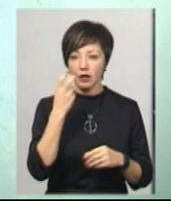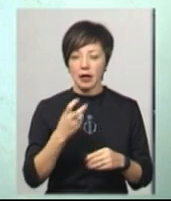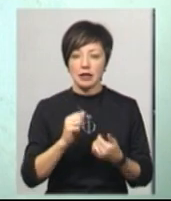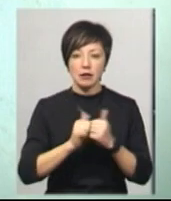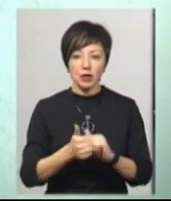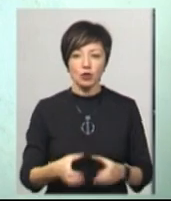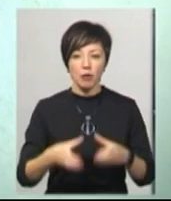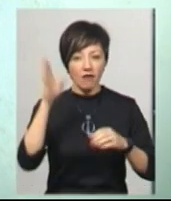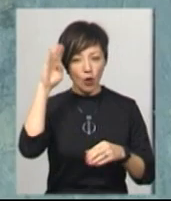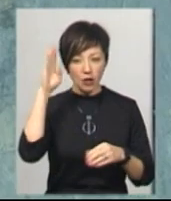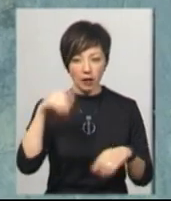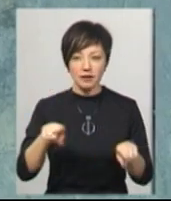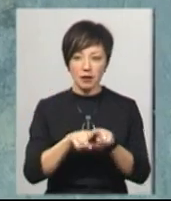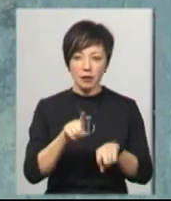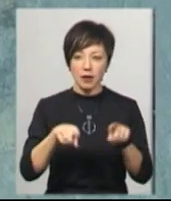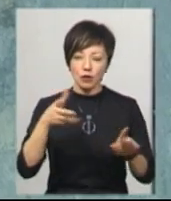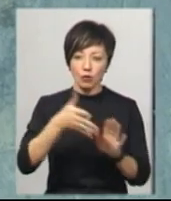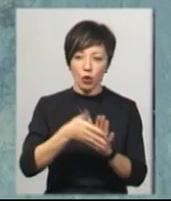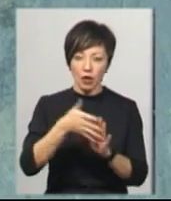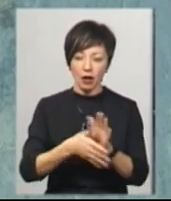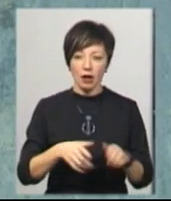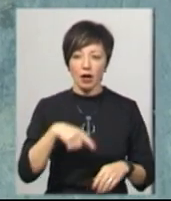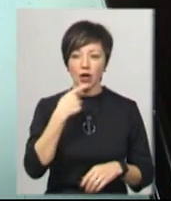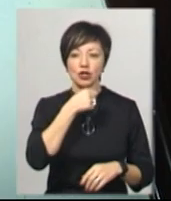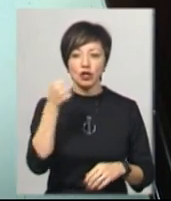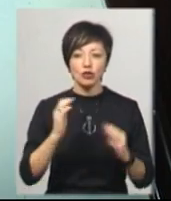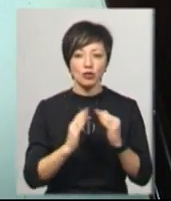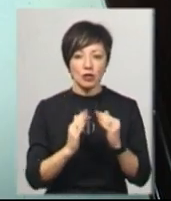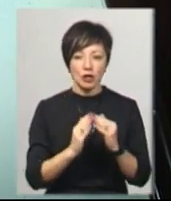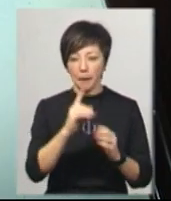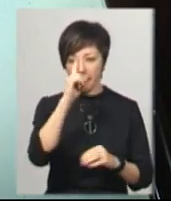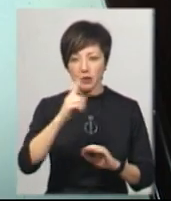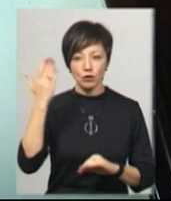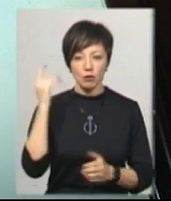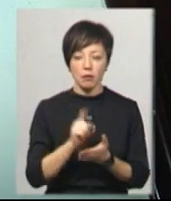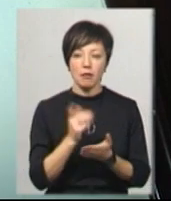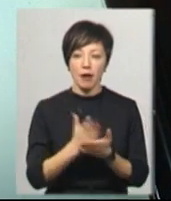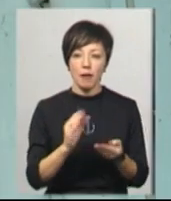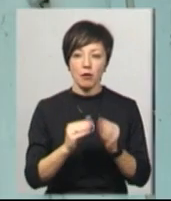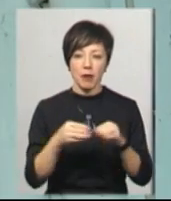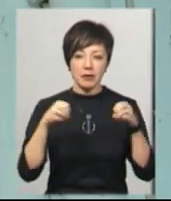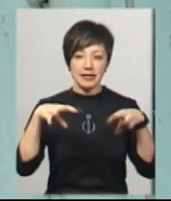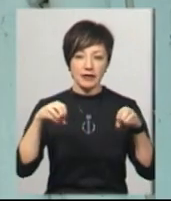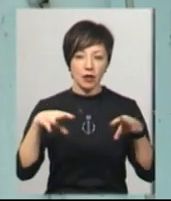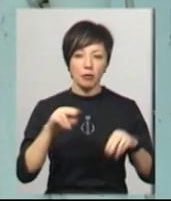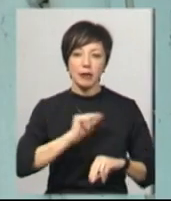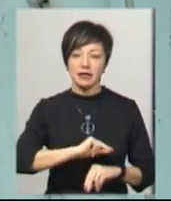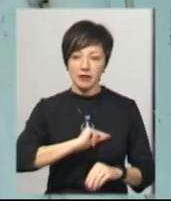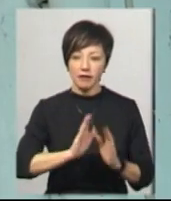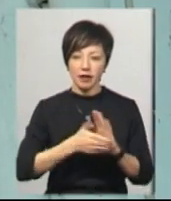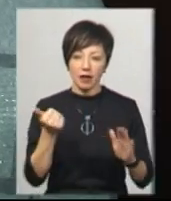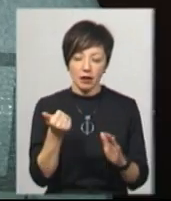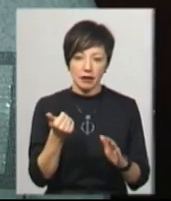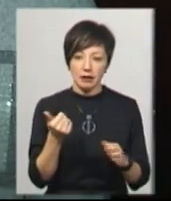заміни труби вода все одно десь періодично протікає, каже Алла Ткачук. Додає, місяць тому мали проблему зі світлом. Працівників домкому викликали